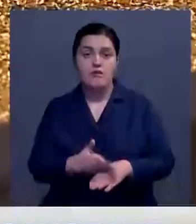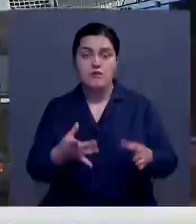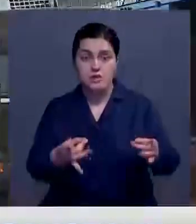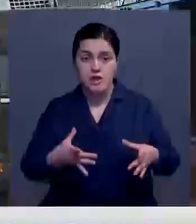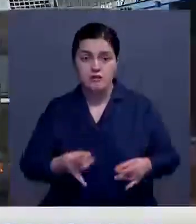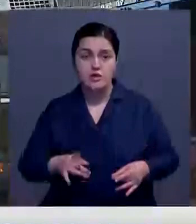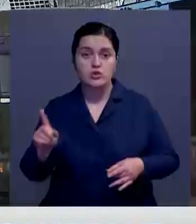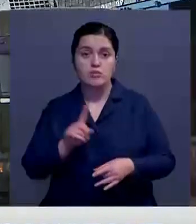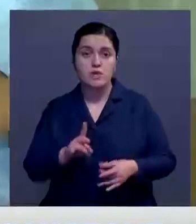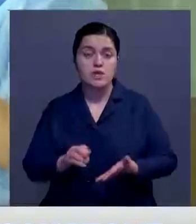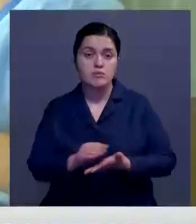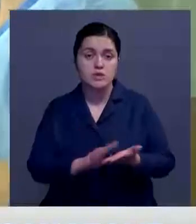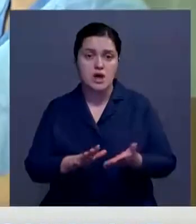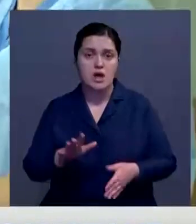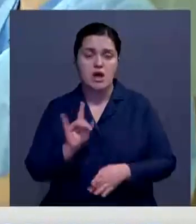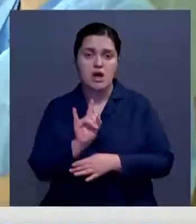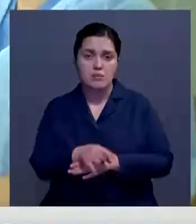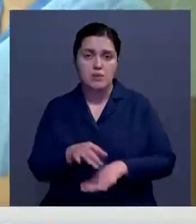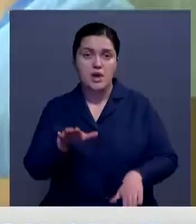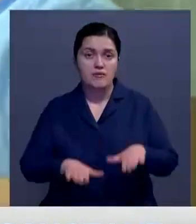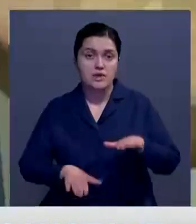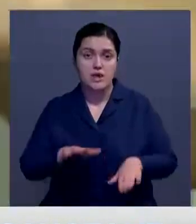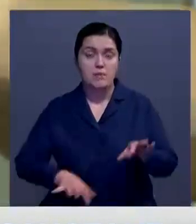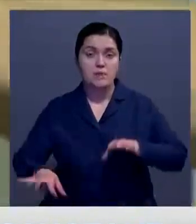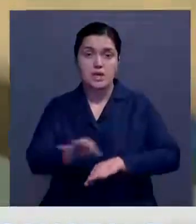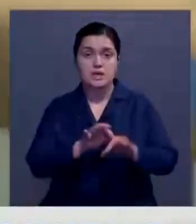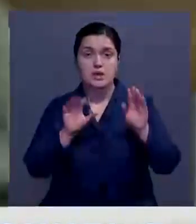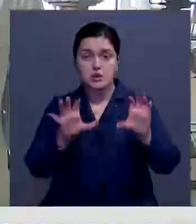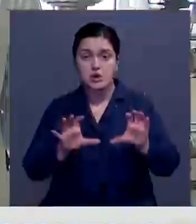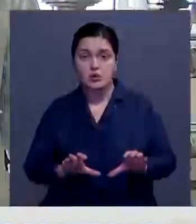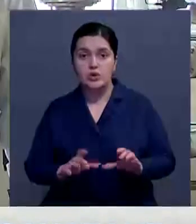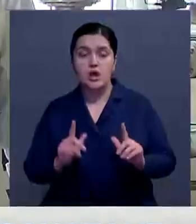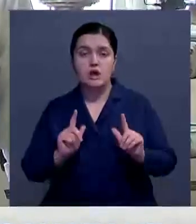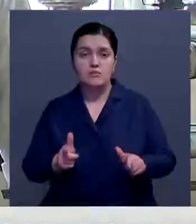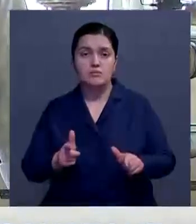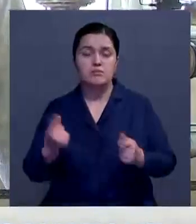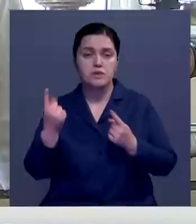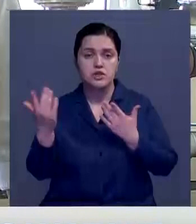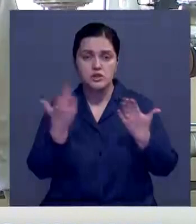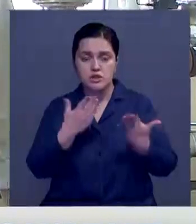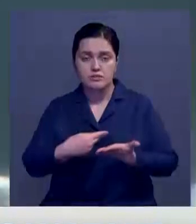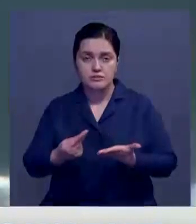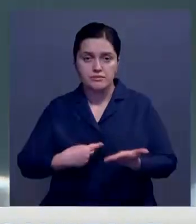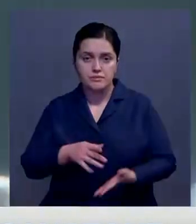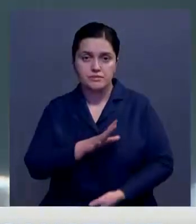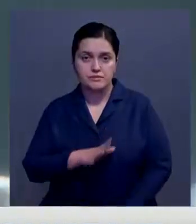фасованными товарами, чтобы не допускать обвеса покупателей. Проект закона депутаты одобрили в первом чтении.